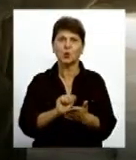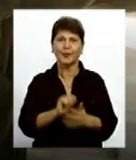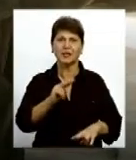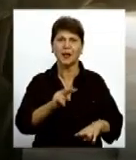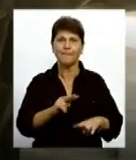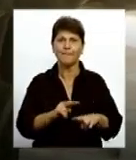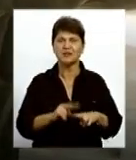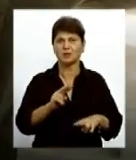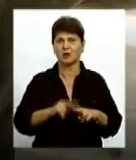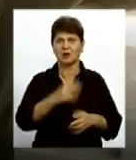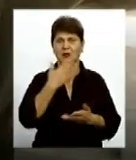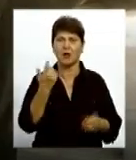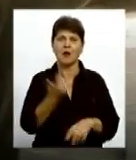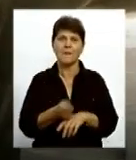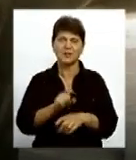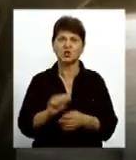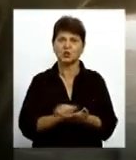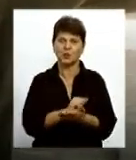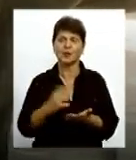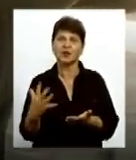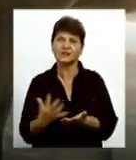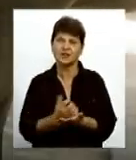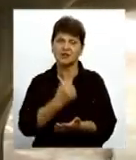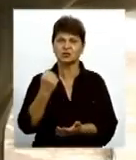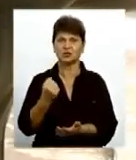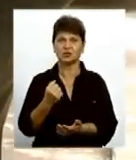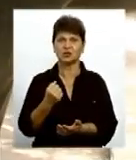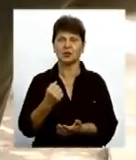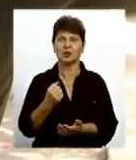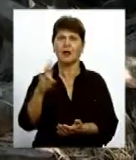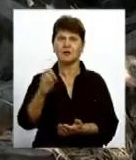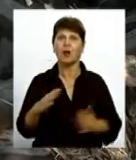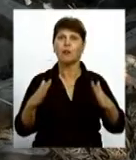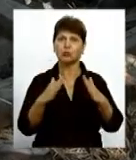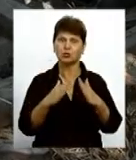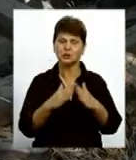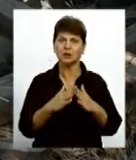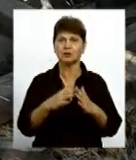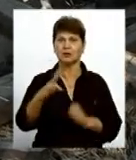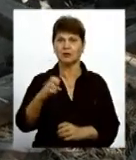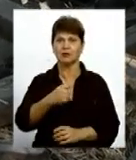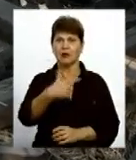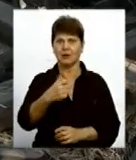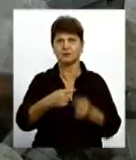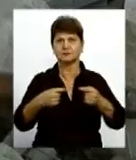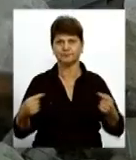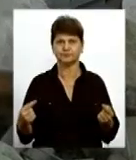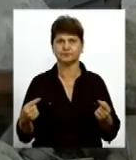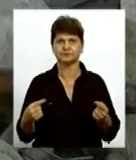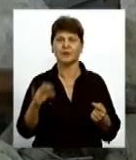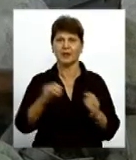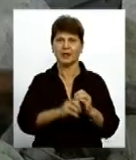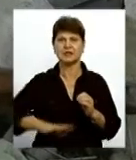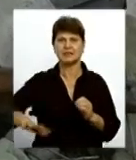більшість документів знайшли Документи на будинок, на газ і таке інше І на